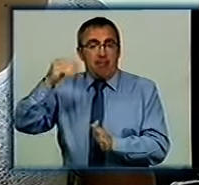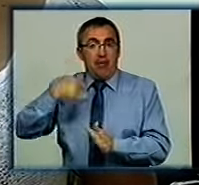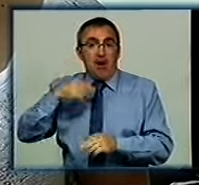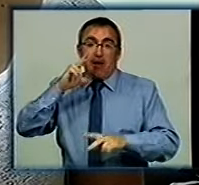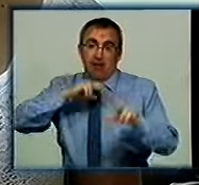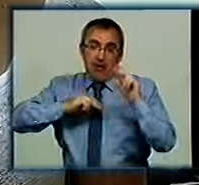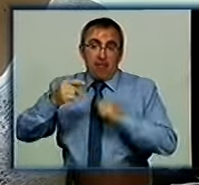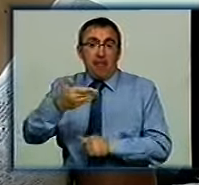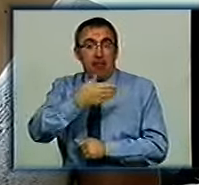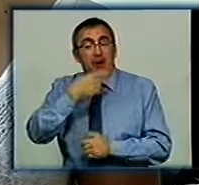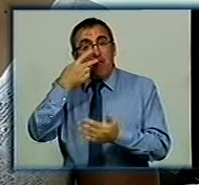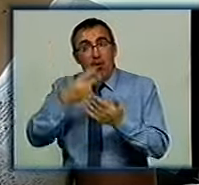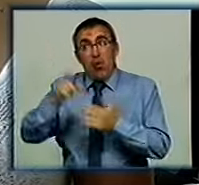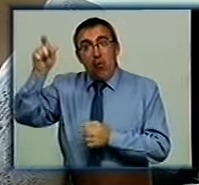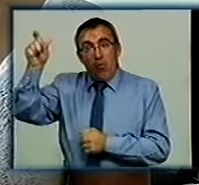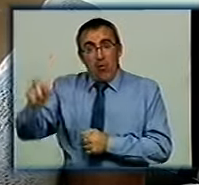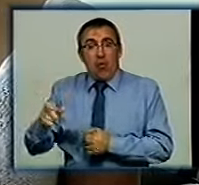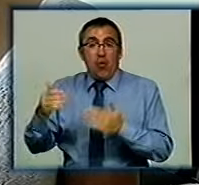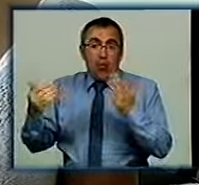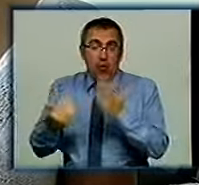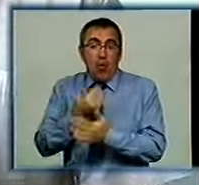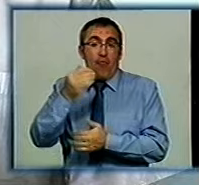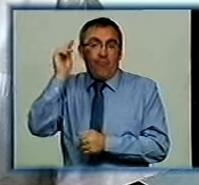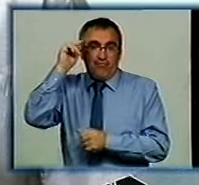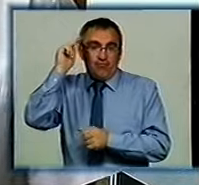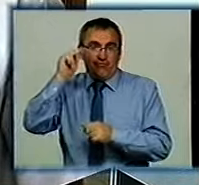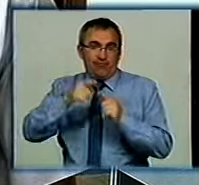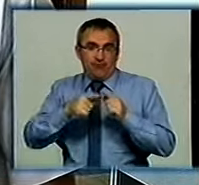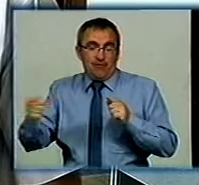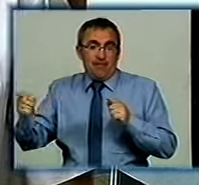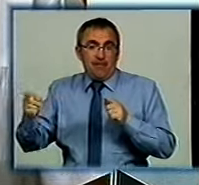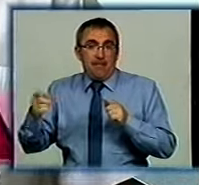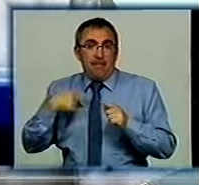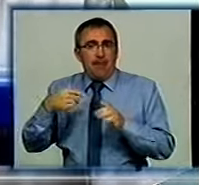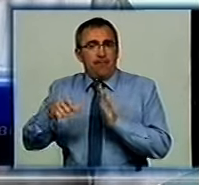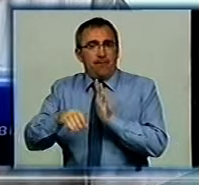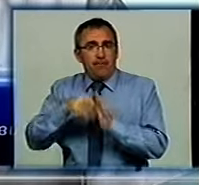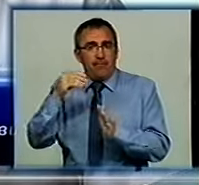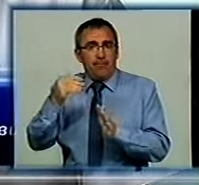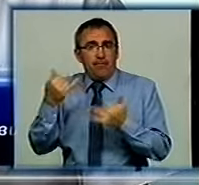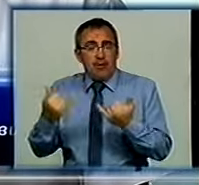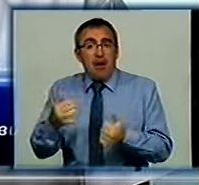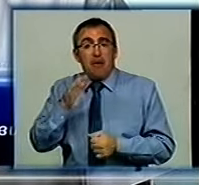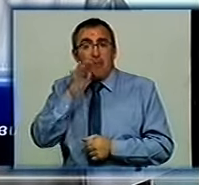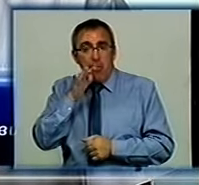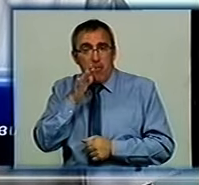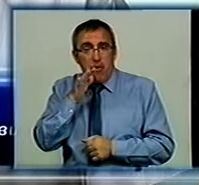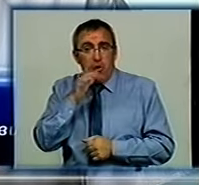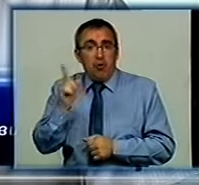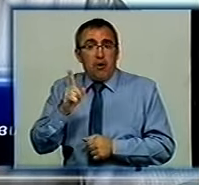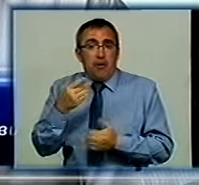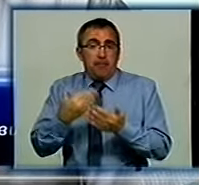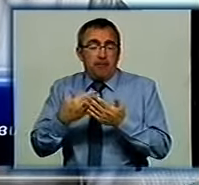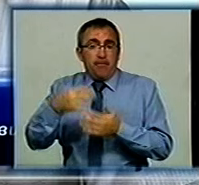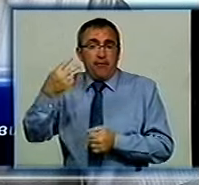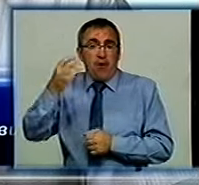надіюся, ми побачимо цю людину з нового навчального року. Вибори відбуваються достатньо активно, на даний момент вже прийшло близько 20